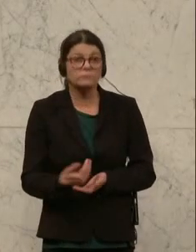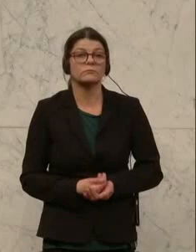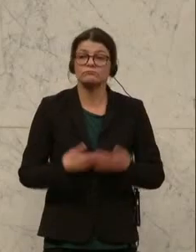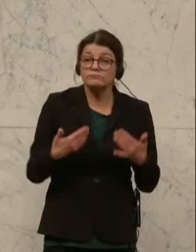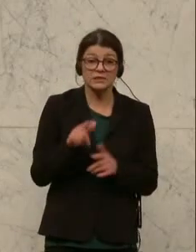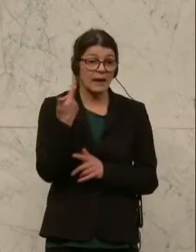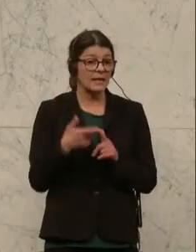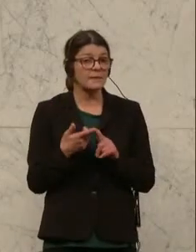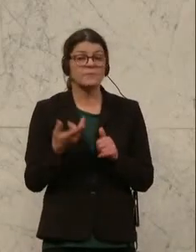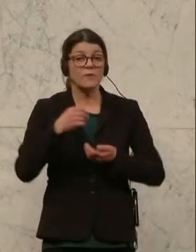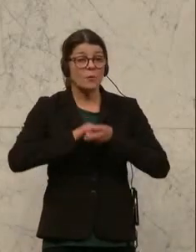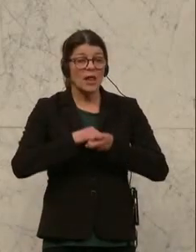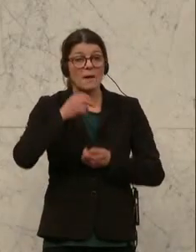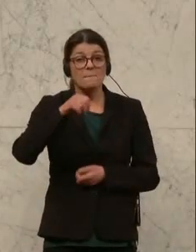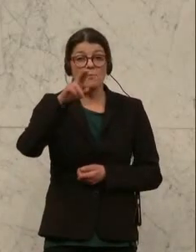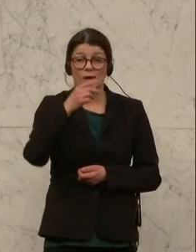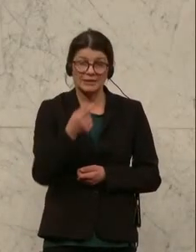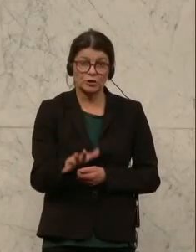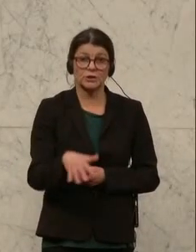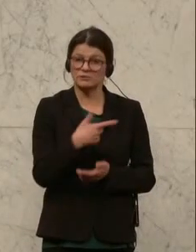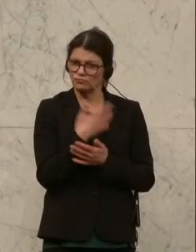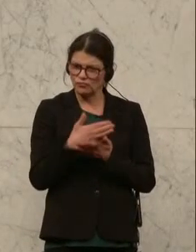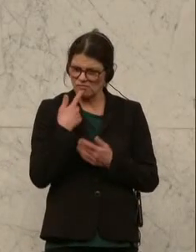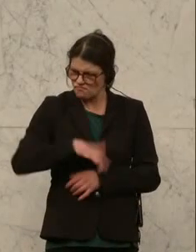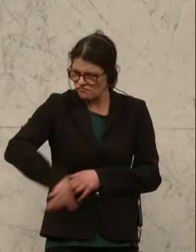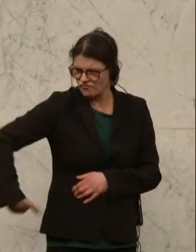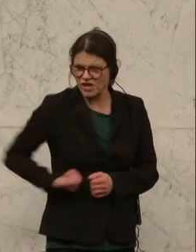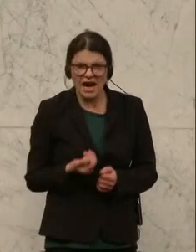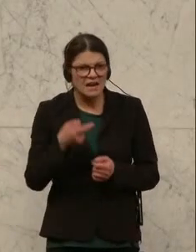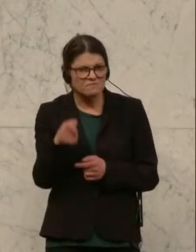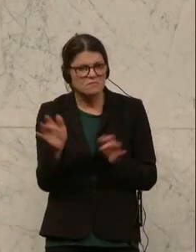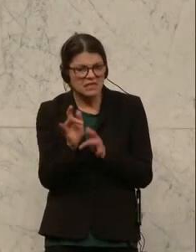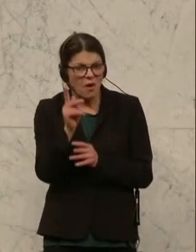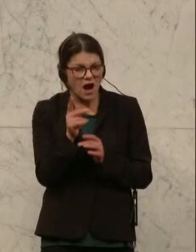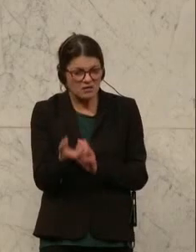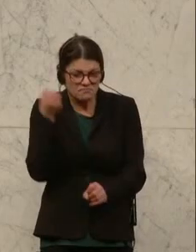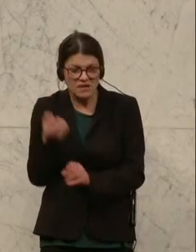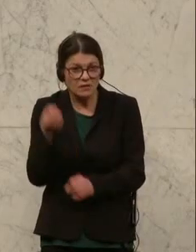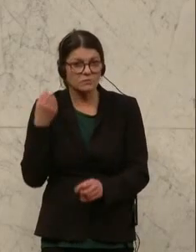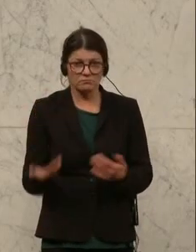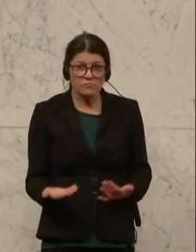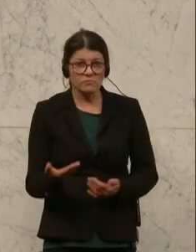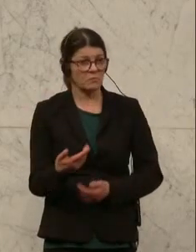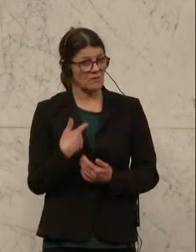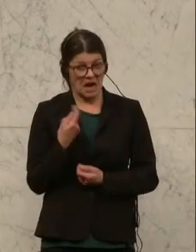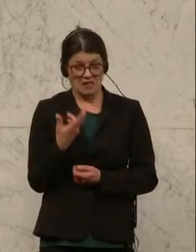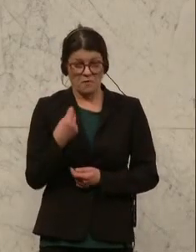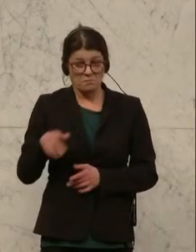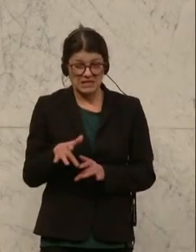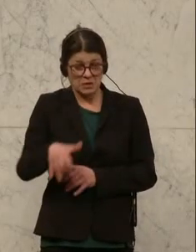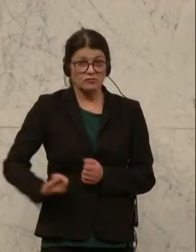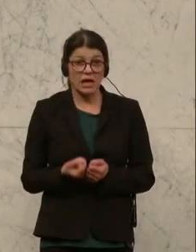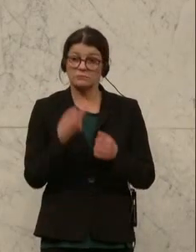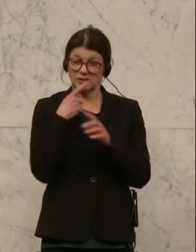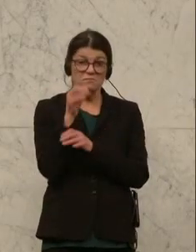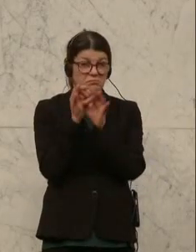Das zweite, von Kollegen Muhitsch schon angesprochen, der Raubzug durch die Pensionskasse unserer Pensionisten, das ist einmal einerseits